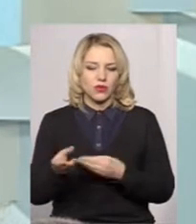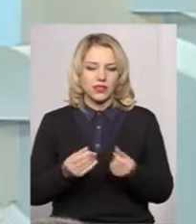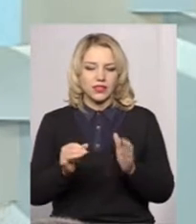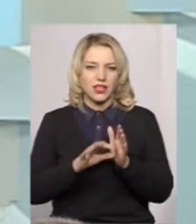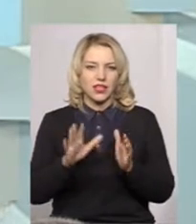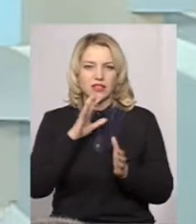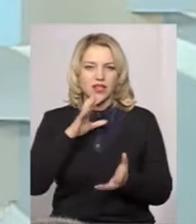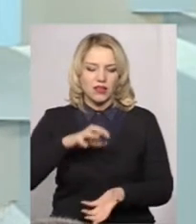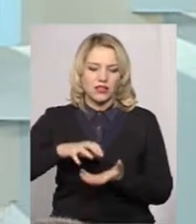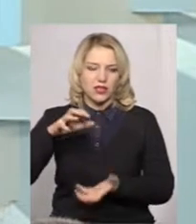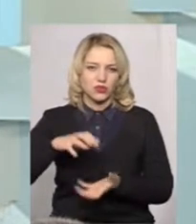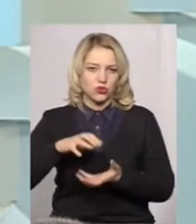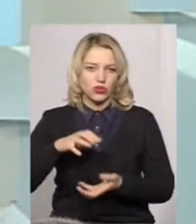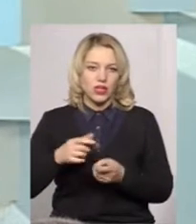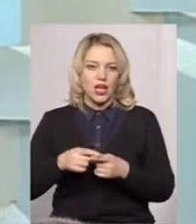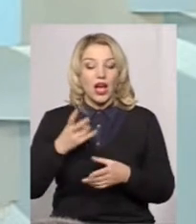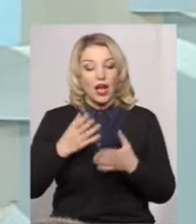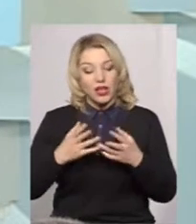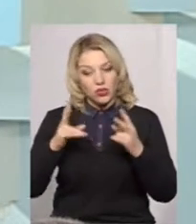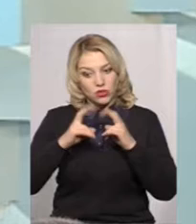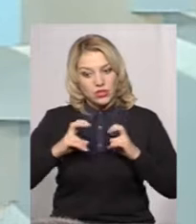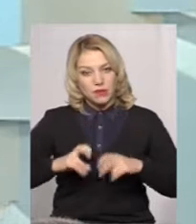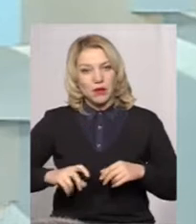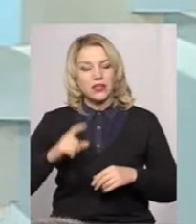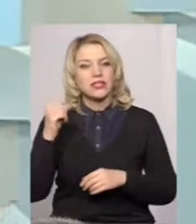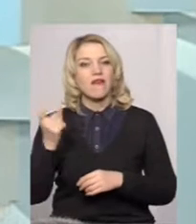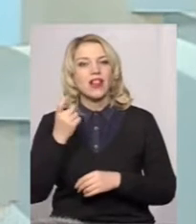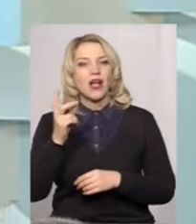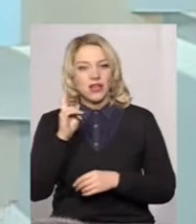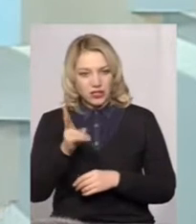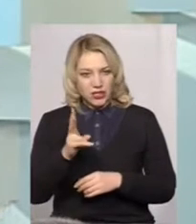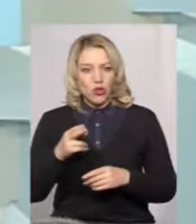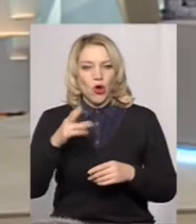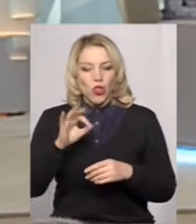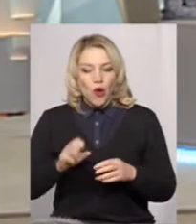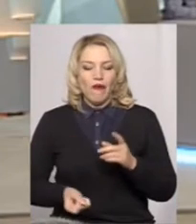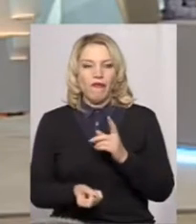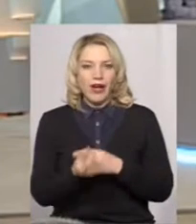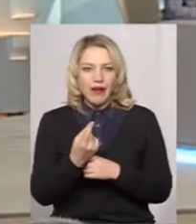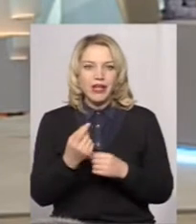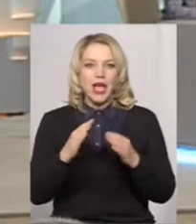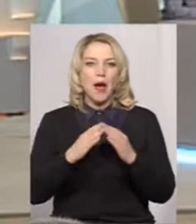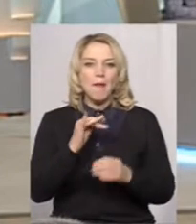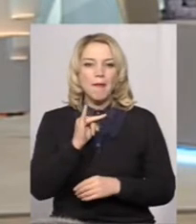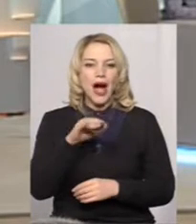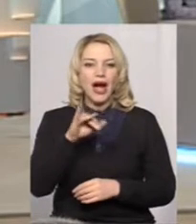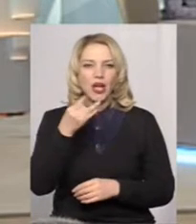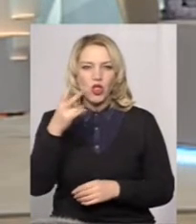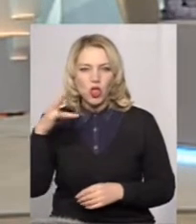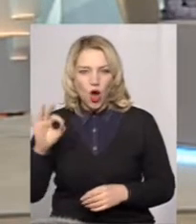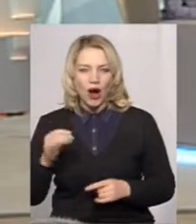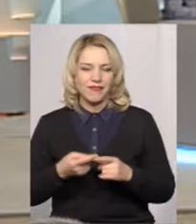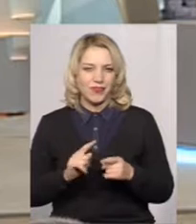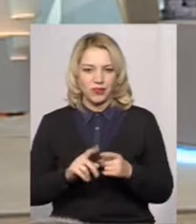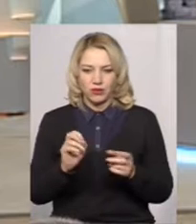насоса, який качає. Але якщо розібратися з правами власності, то виявиться, що майно, я скажу так,